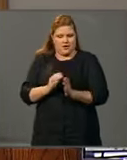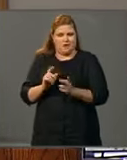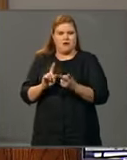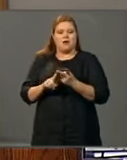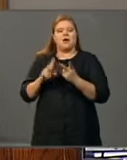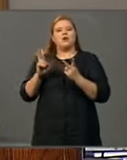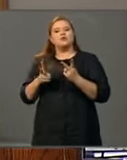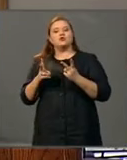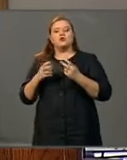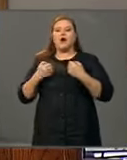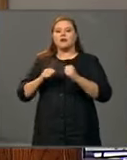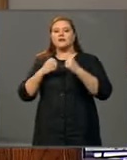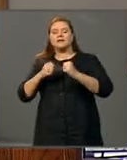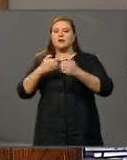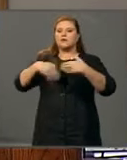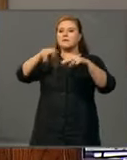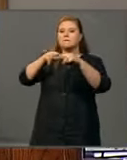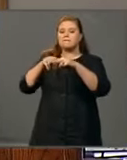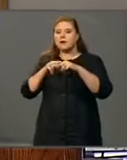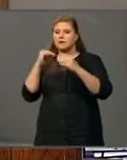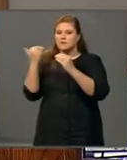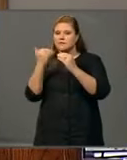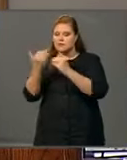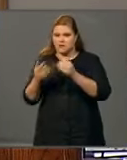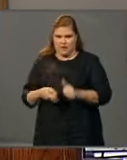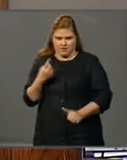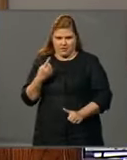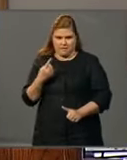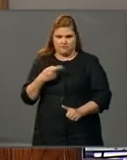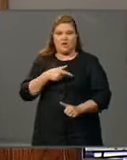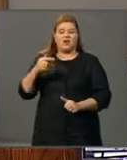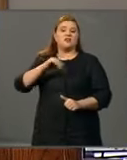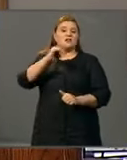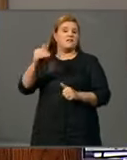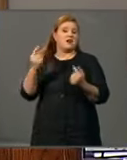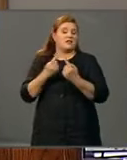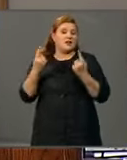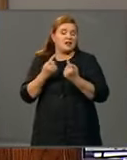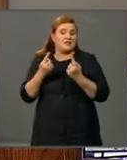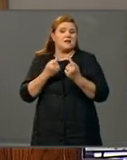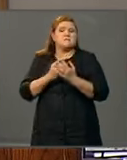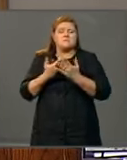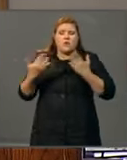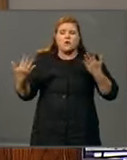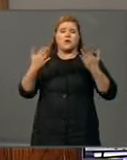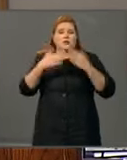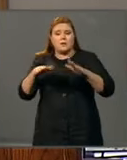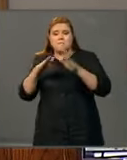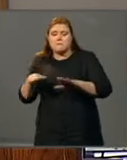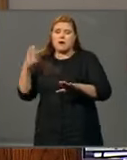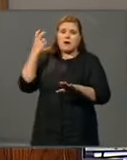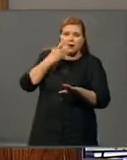työllisyystoimenpiteet käynnistetään välittömästi. Talvivaaran tilanteeseen ratkaisu on etsitty monin eri tavoin ja